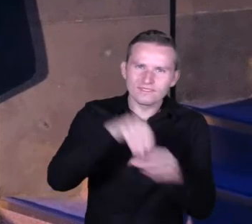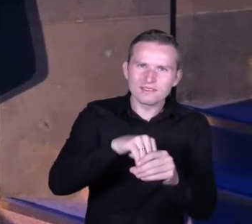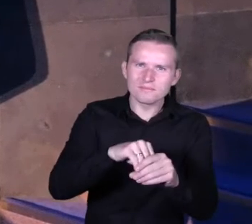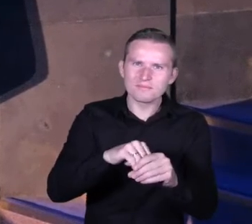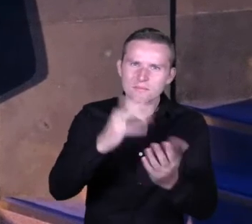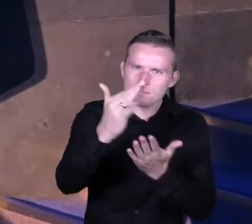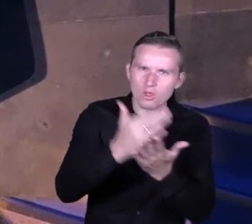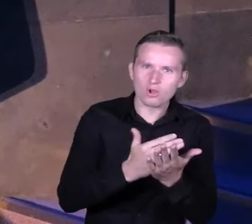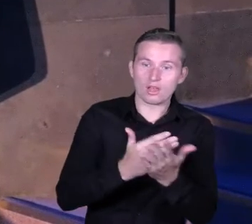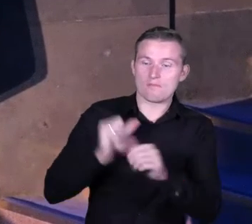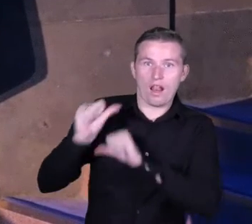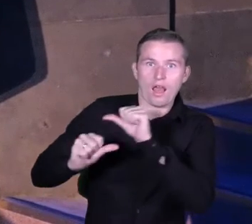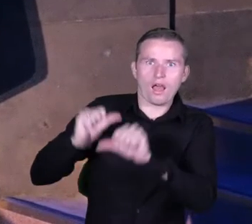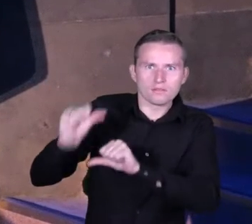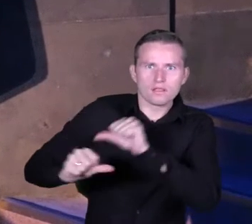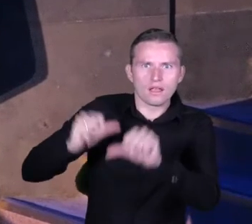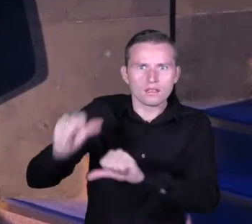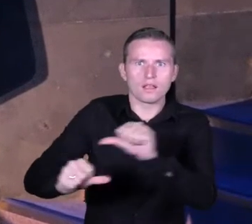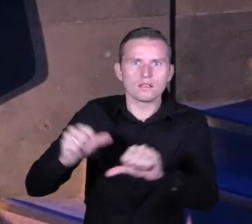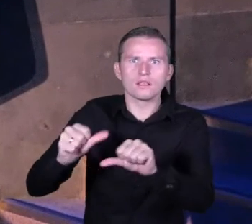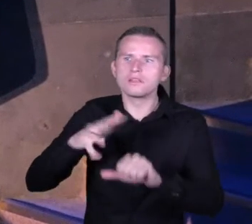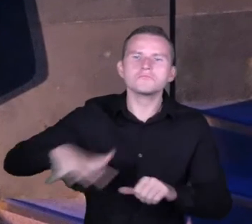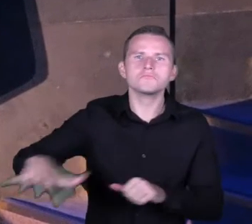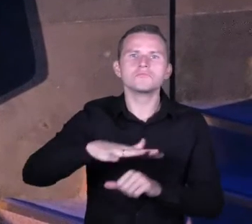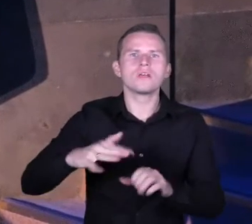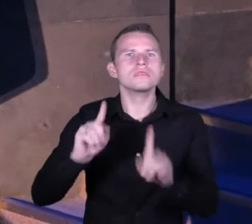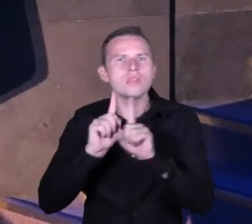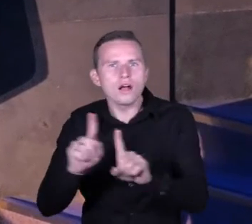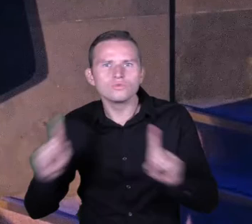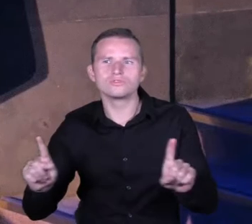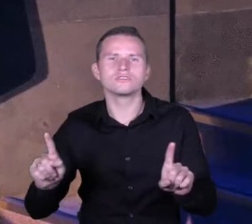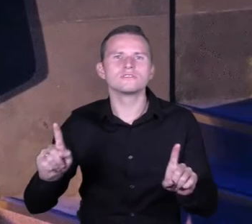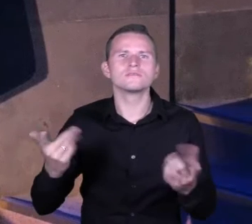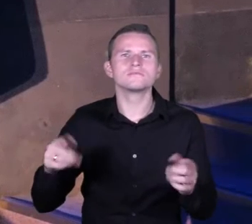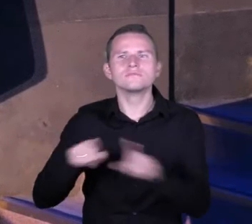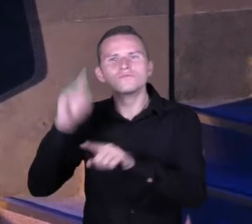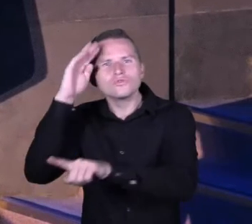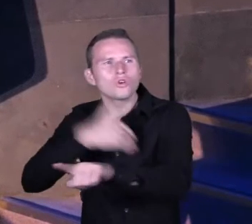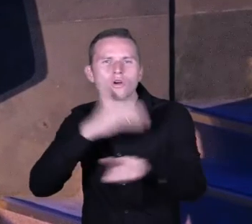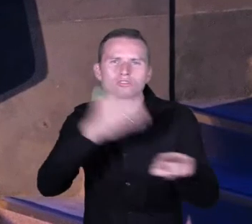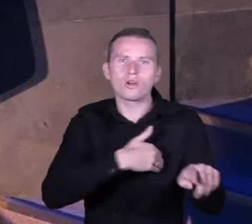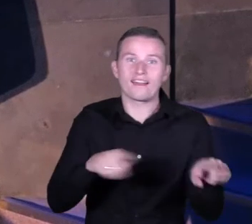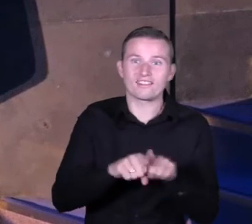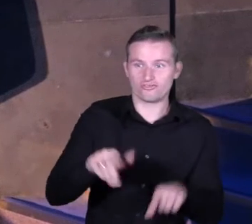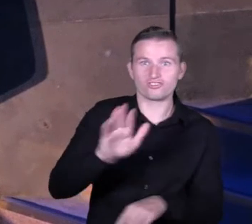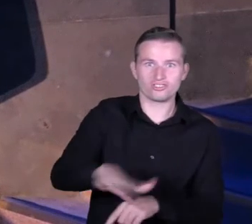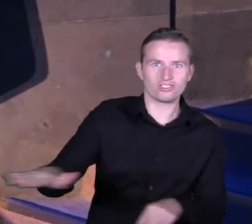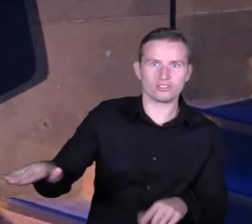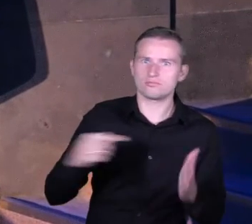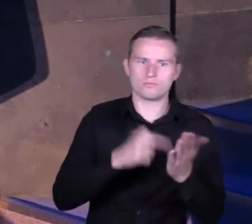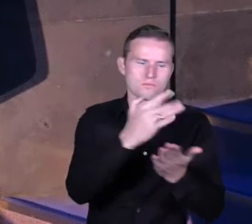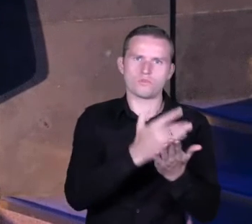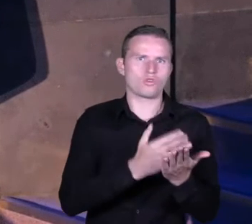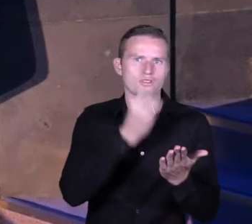przez wiele, wiele lat wśród nauczycieli szkolących, ale przede wszystkim wśród dzieci. Bardzo